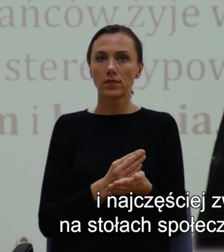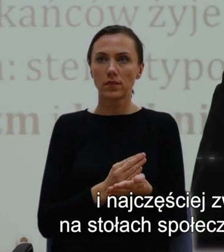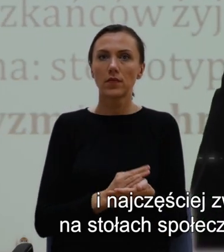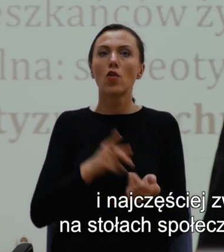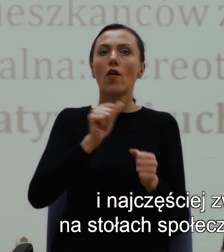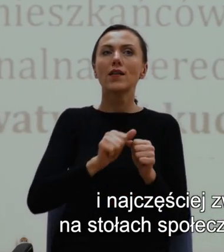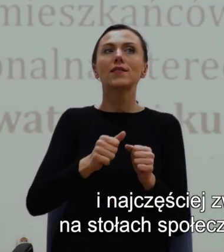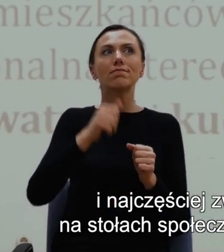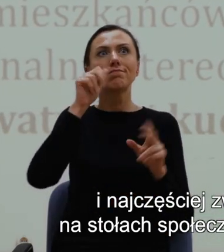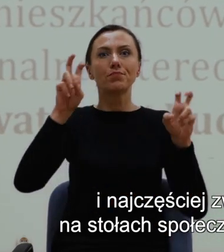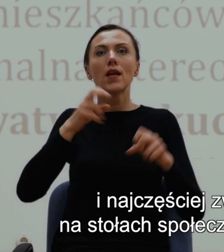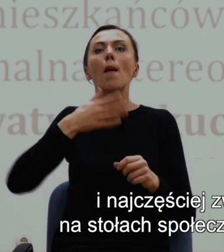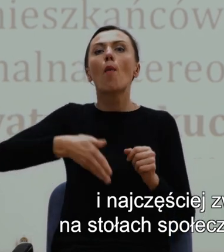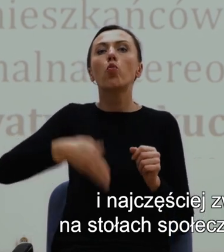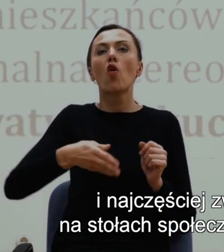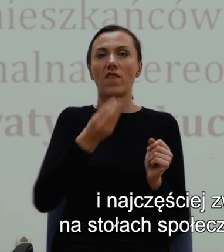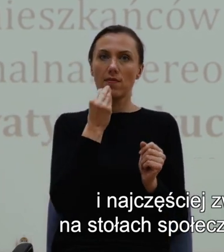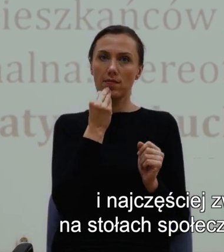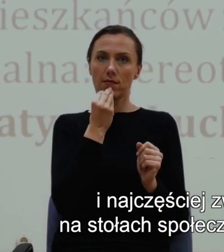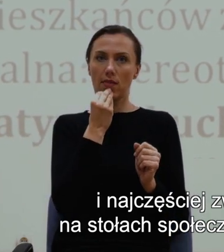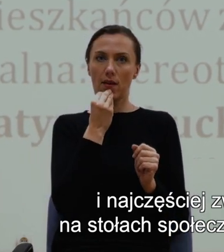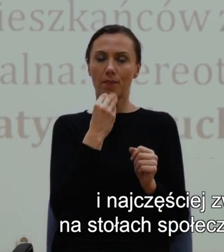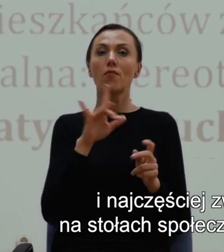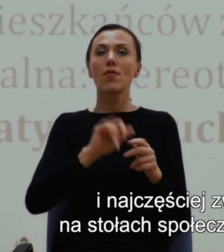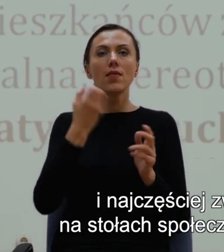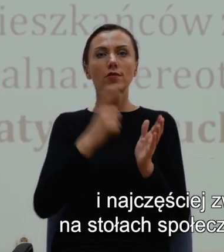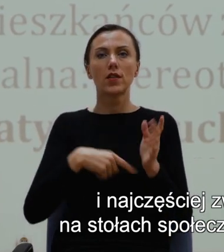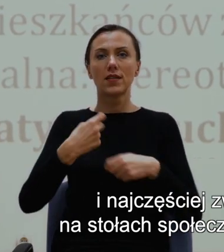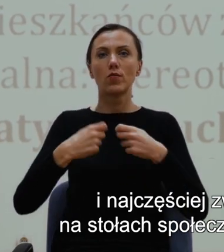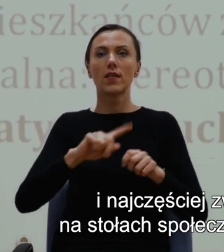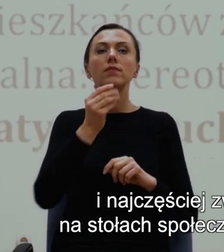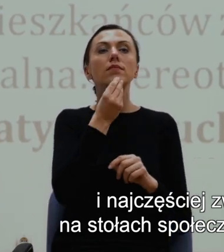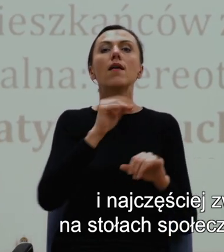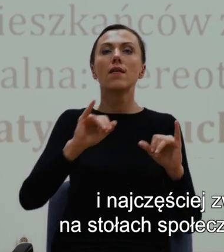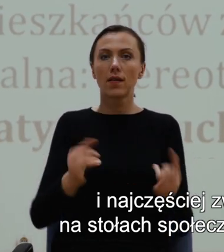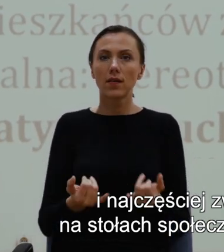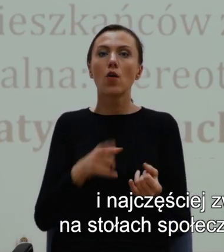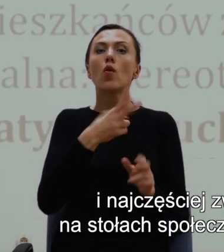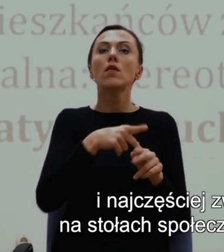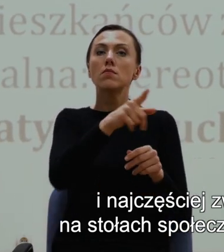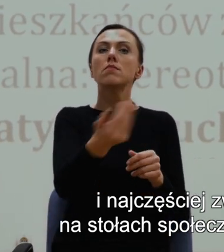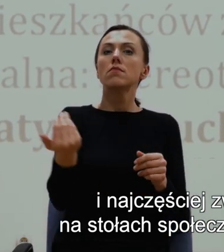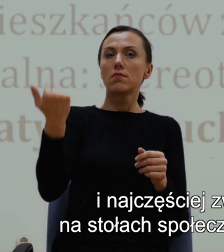i najczęściej związana z potrawami, które były